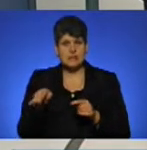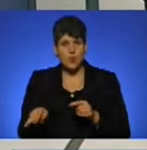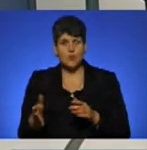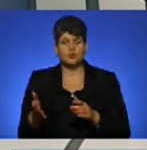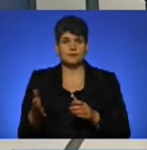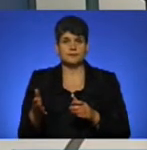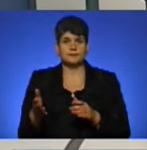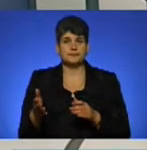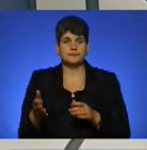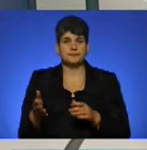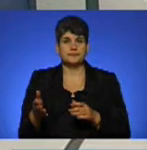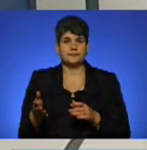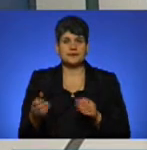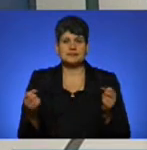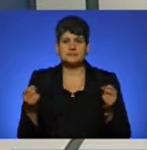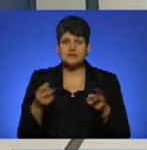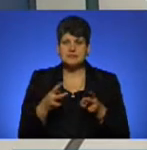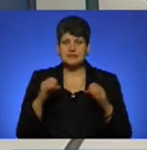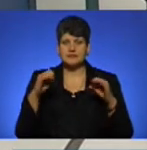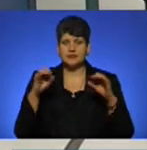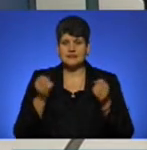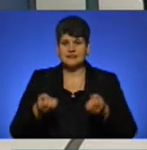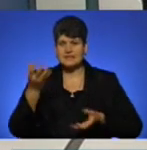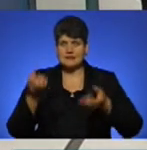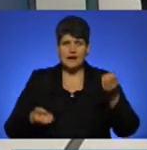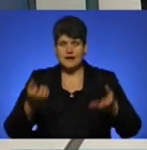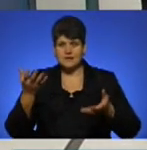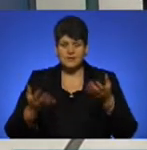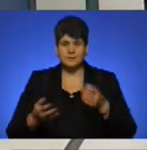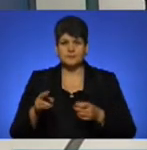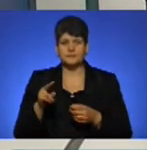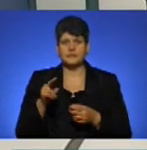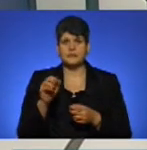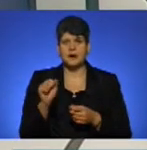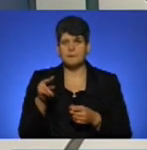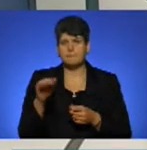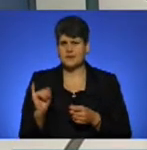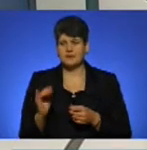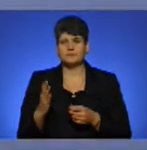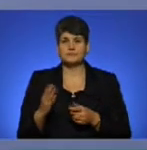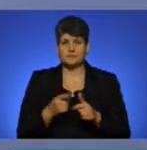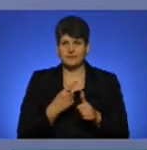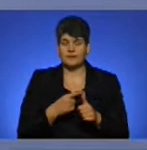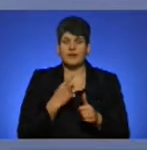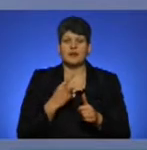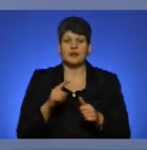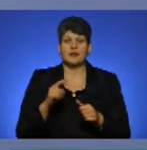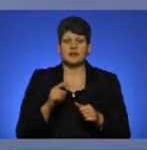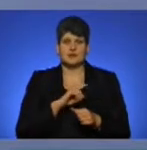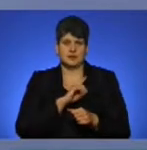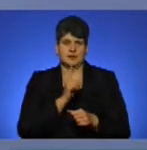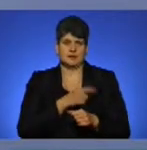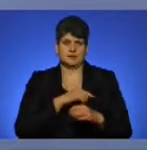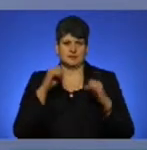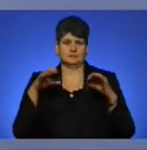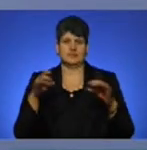спеціального світосигнального обладнання ПАПІ і вогнів високої інтенсивності – це